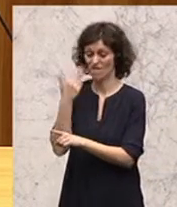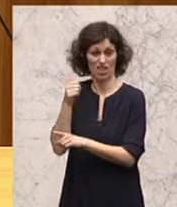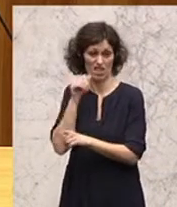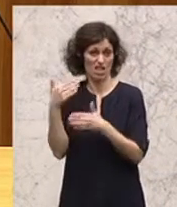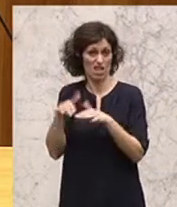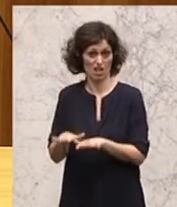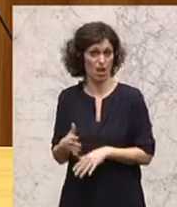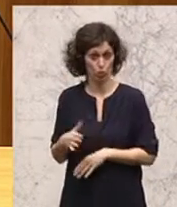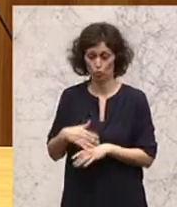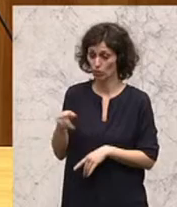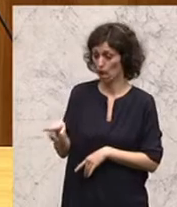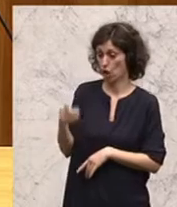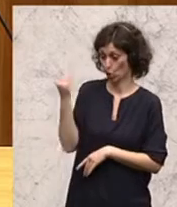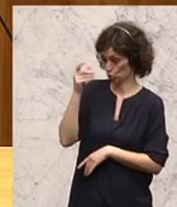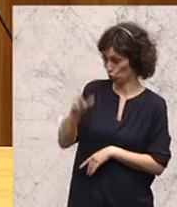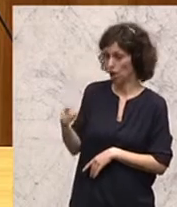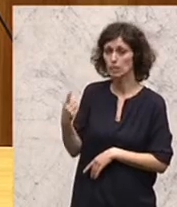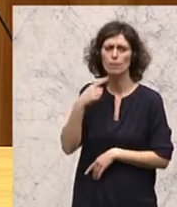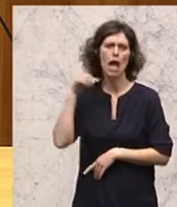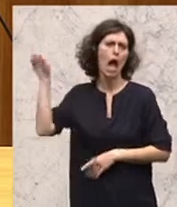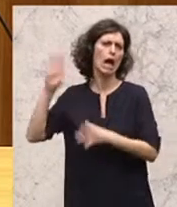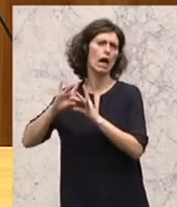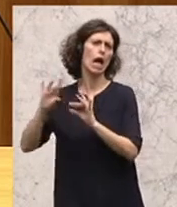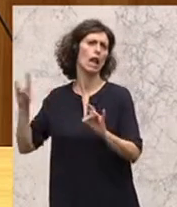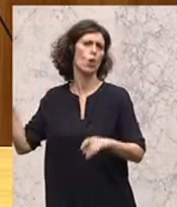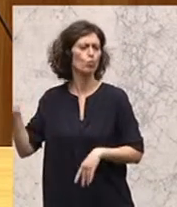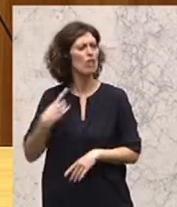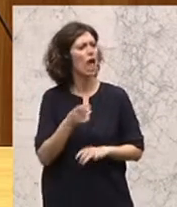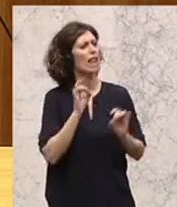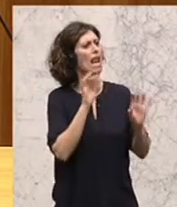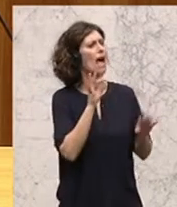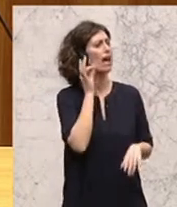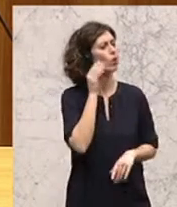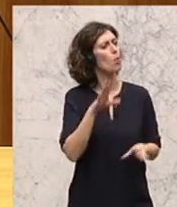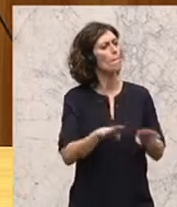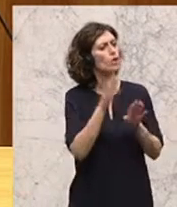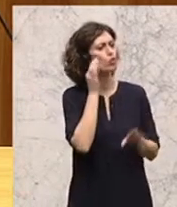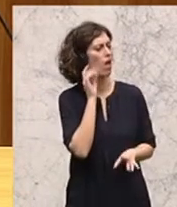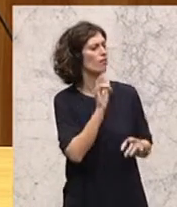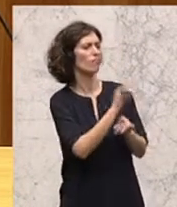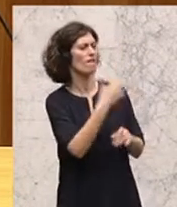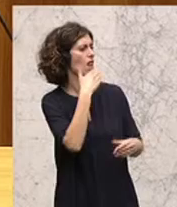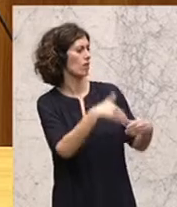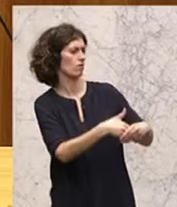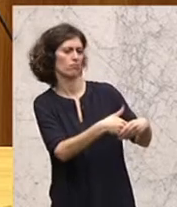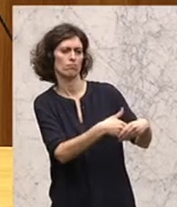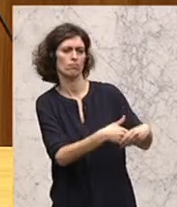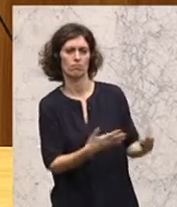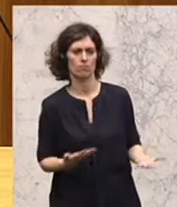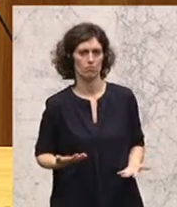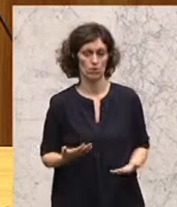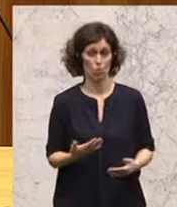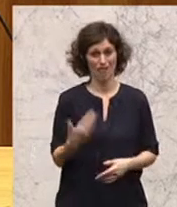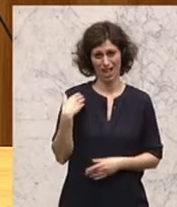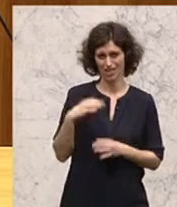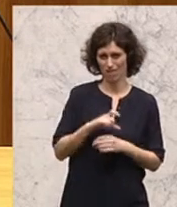Schüler, die sich auf die Religion berufen und Lehrerinnen und Mitschülerinnen nicht die Hand geben wollen. Und das hat letzte Woche